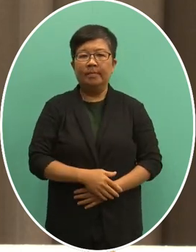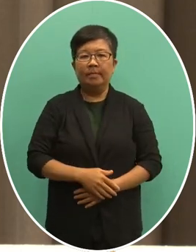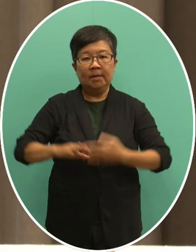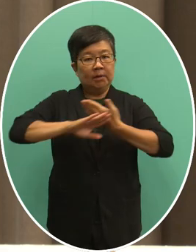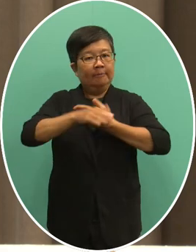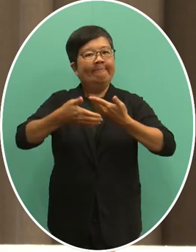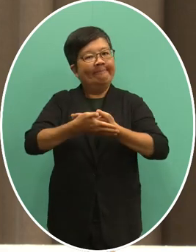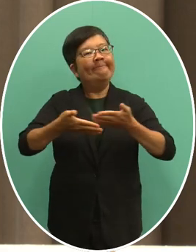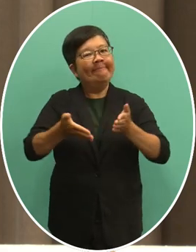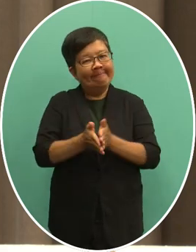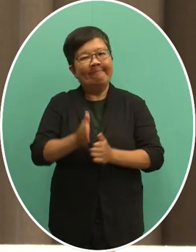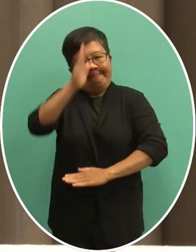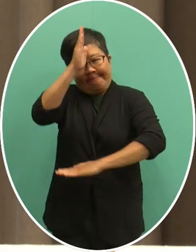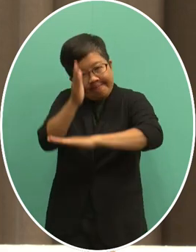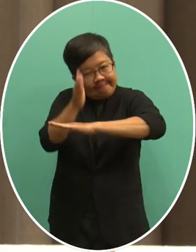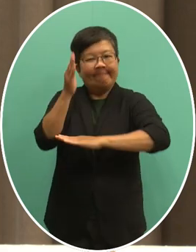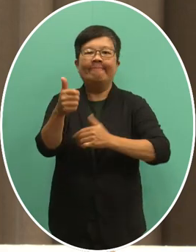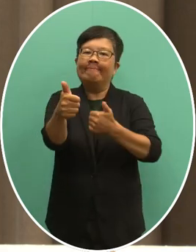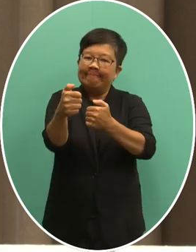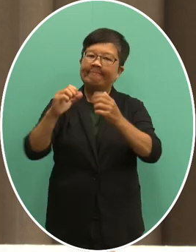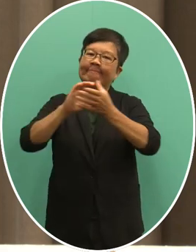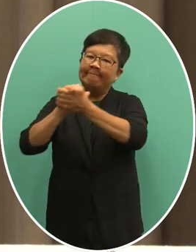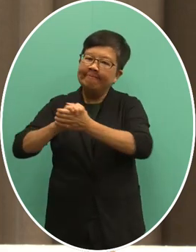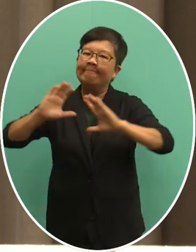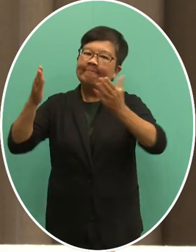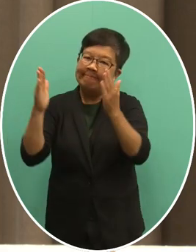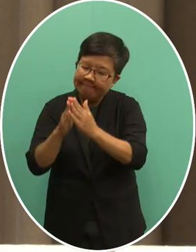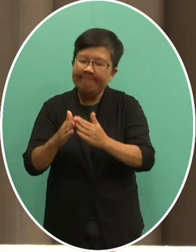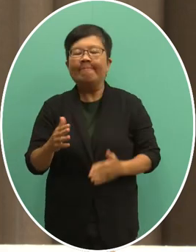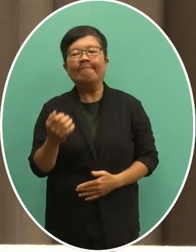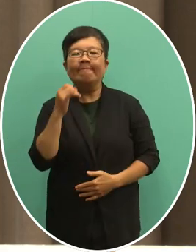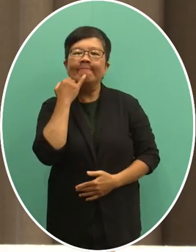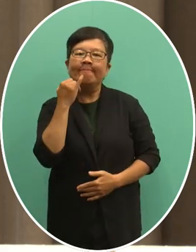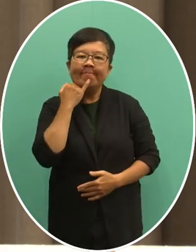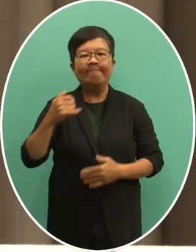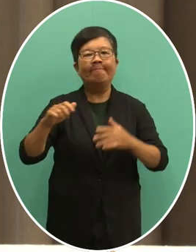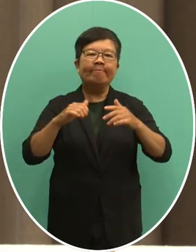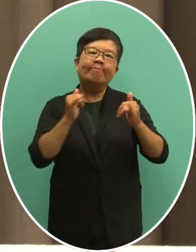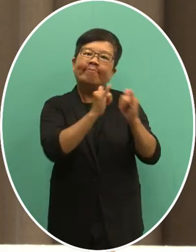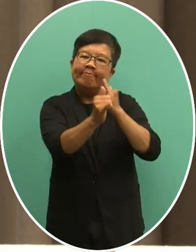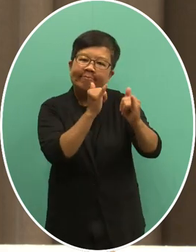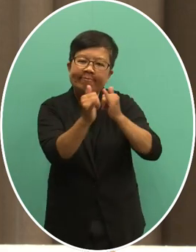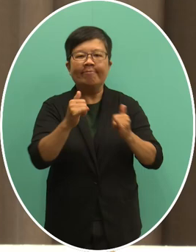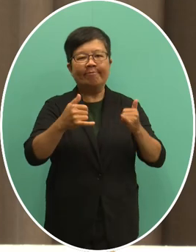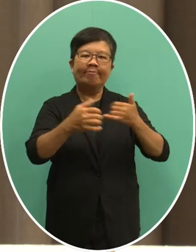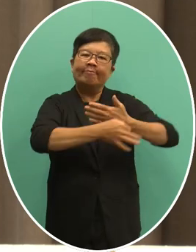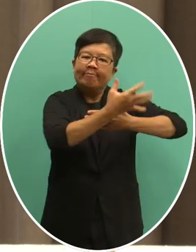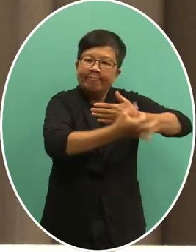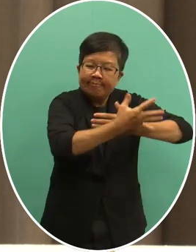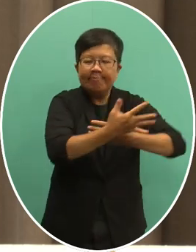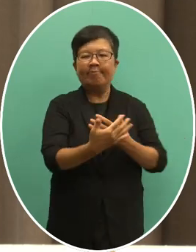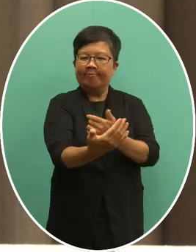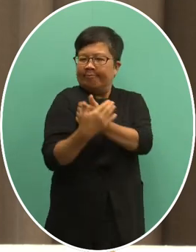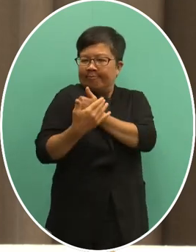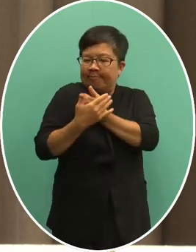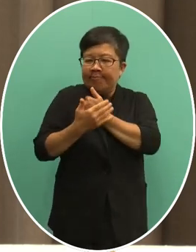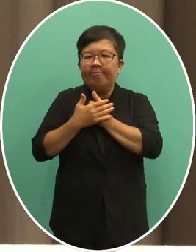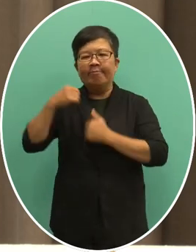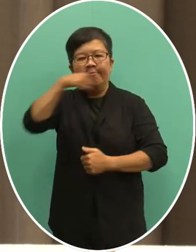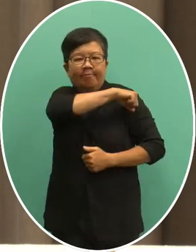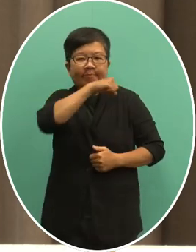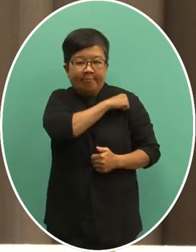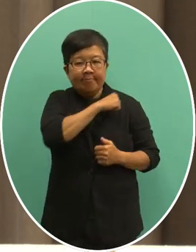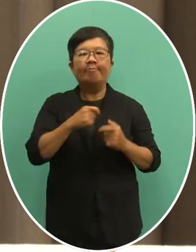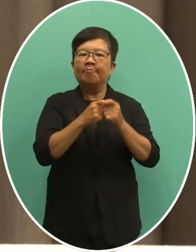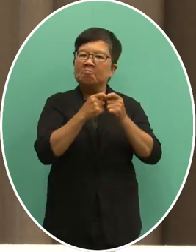诚致感谢友邦友好国家民间及侨界长期以来对我国推动国际